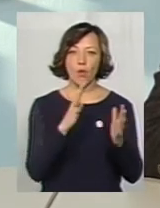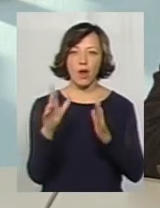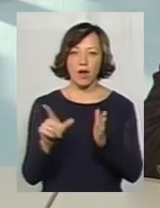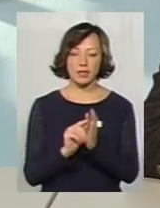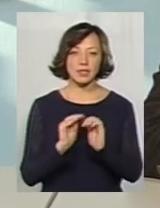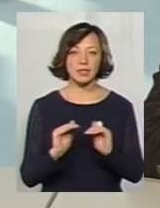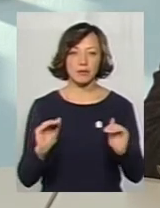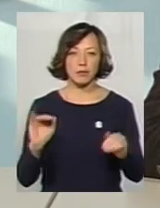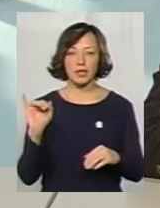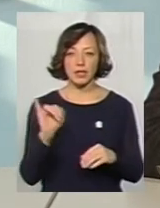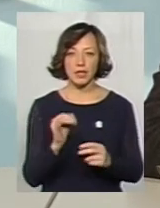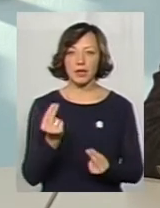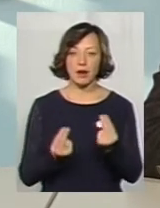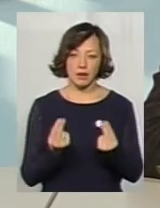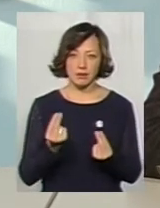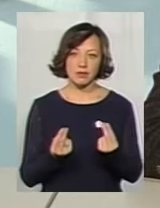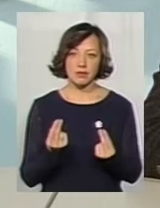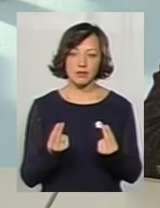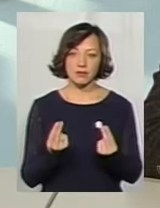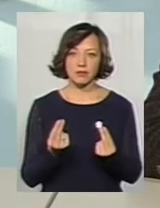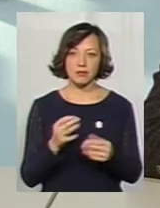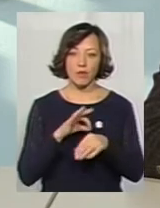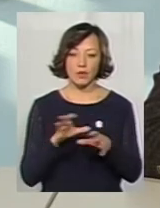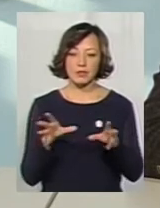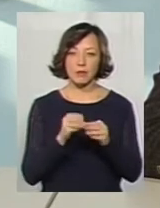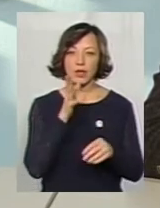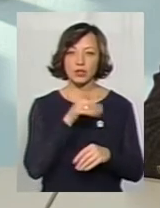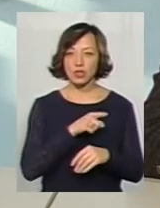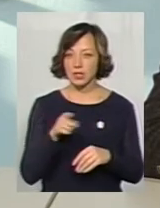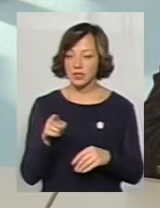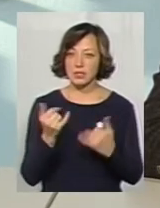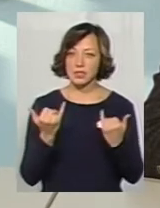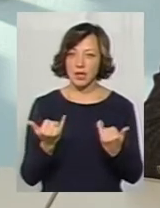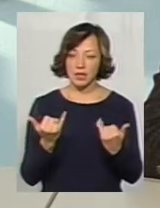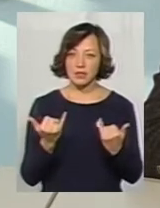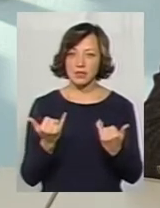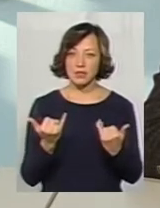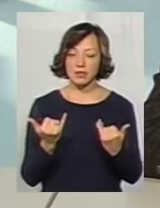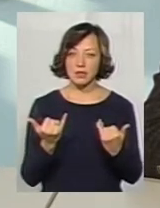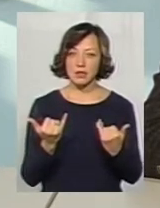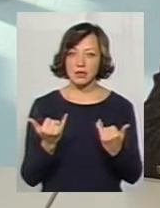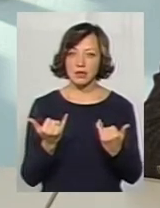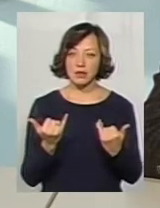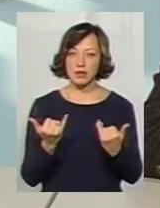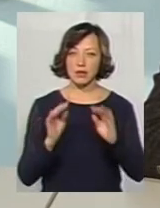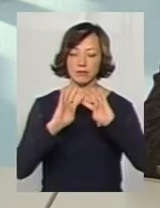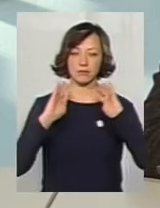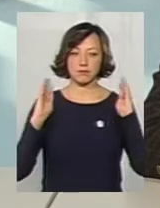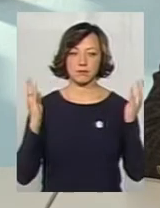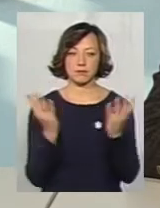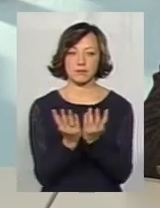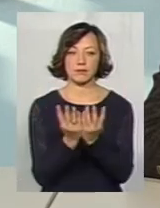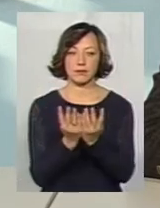в принципі, гратися, спроводити спільний час. Зараз сподівається його небезасоким забором.